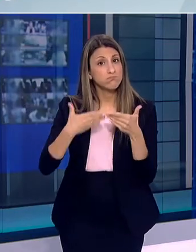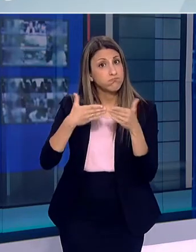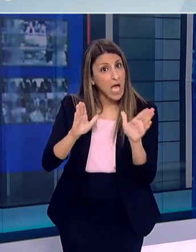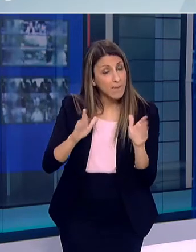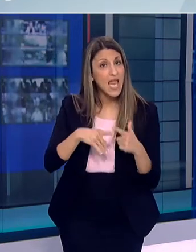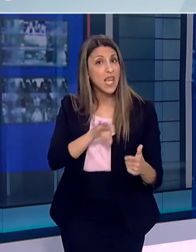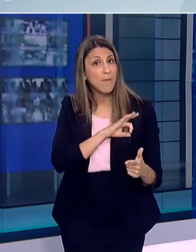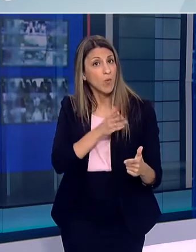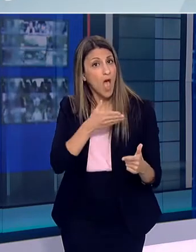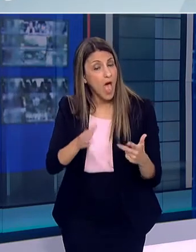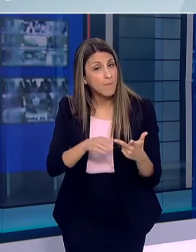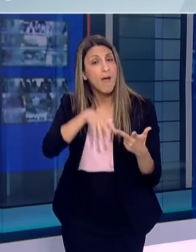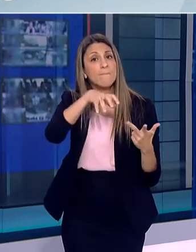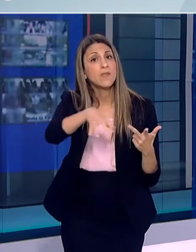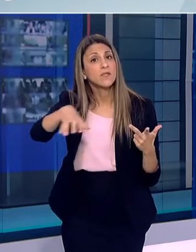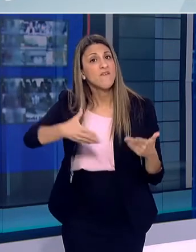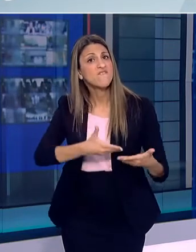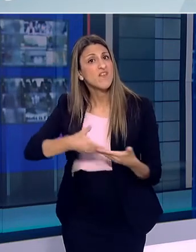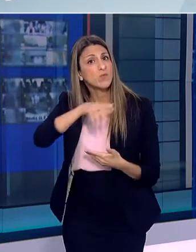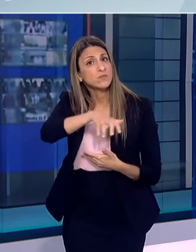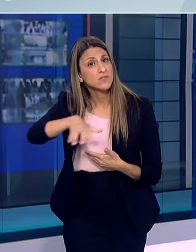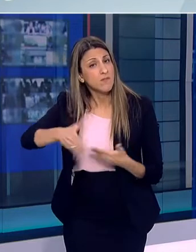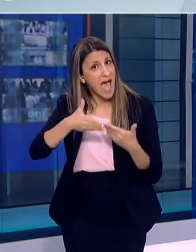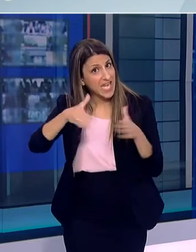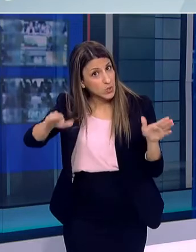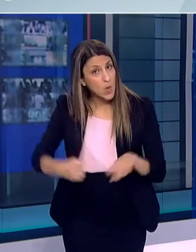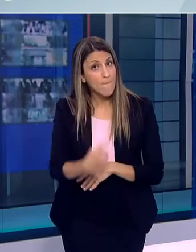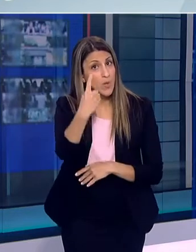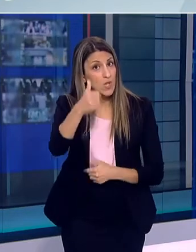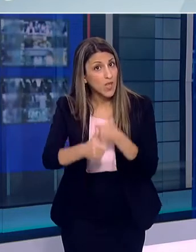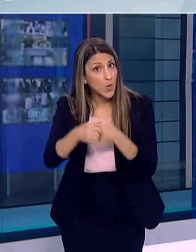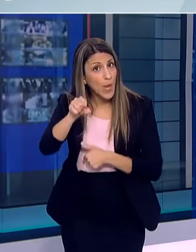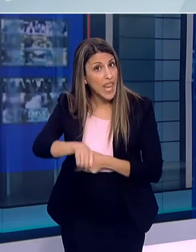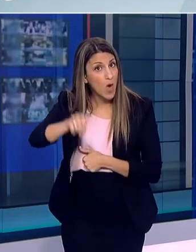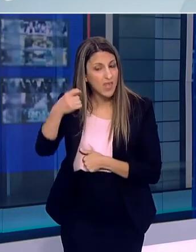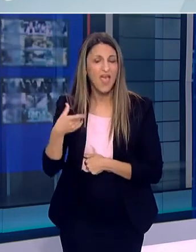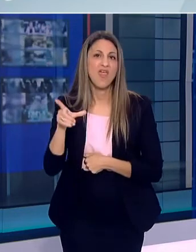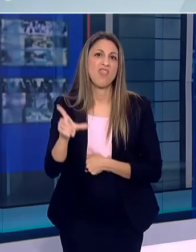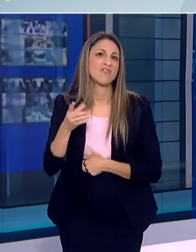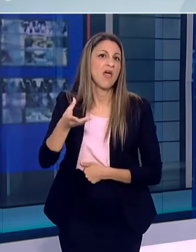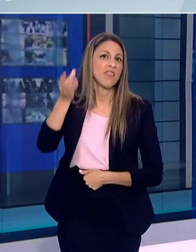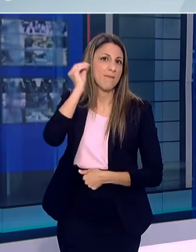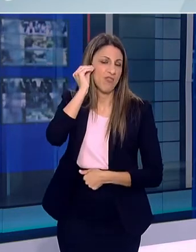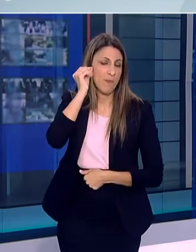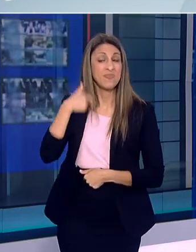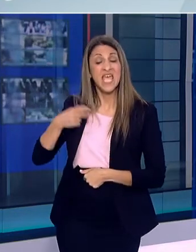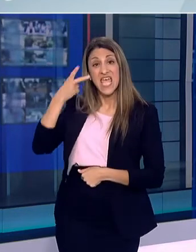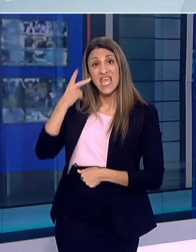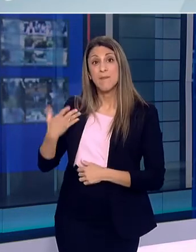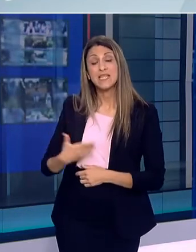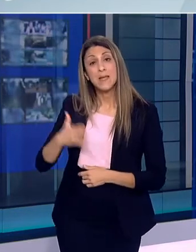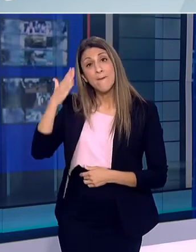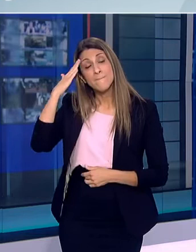σχολεία τα ανεπιαγωγεία και οι βρυφονηπιακοί σταθμοί από την 1η Ιουνίου Να σημειώσω ότι η εμπειρία από το άνοιγμα γυμνασίου λυκείου